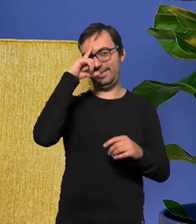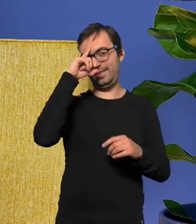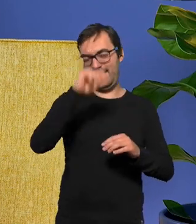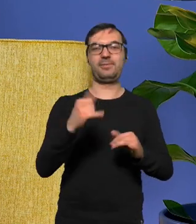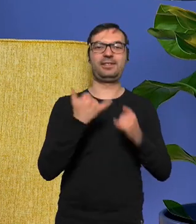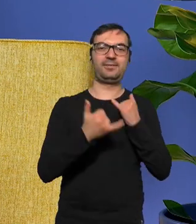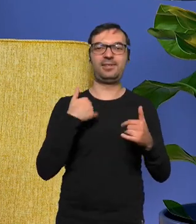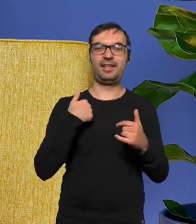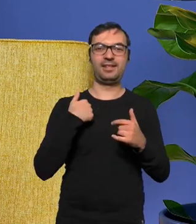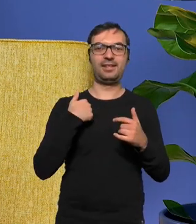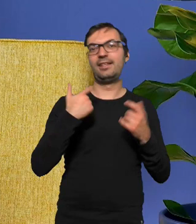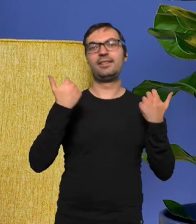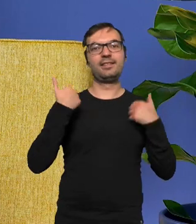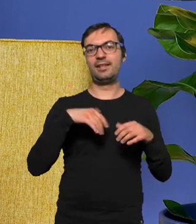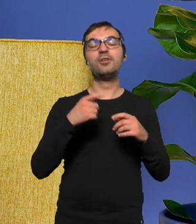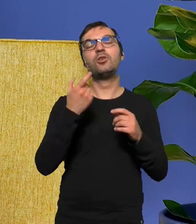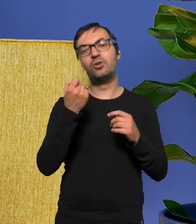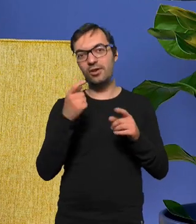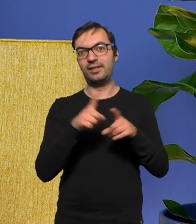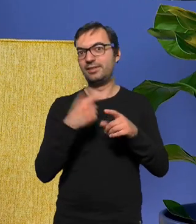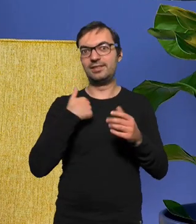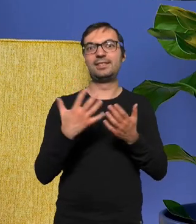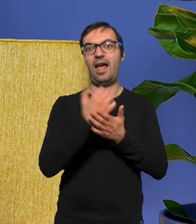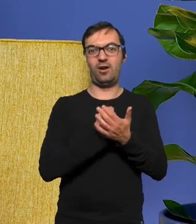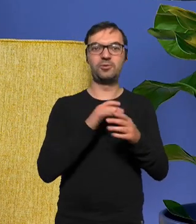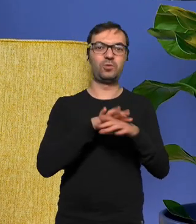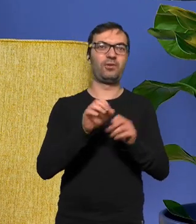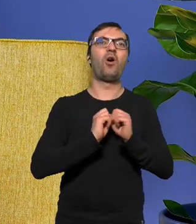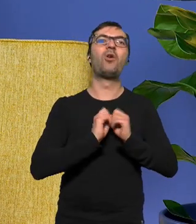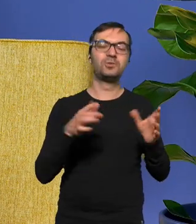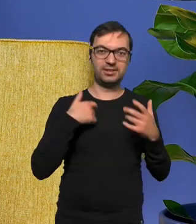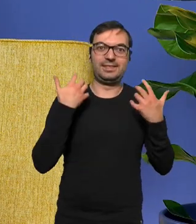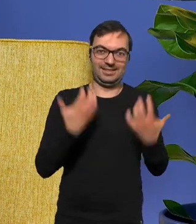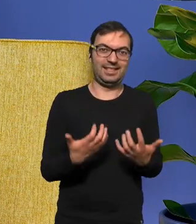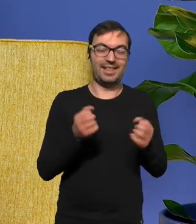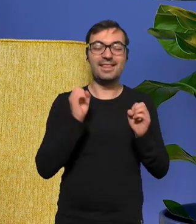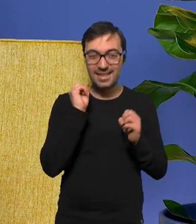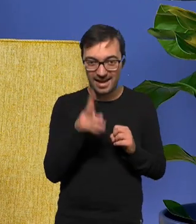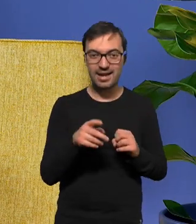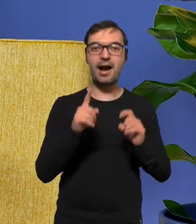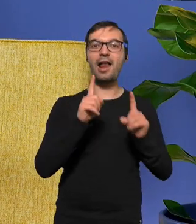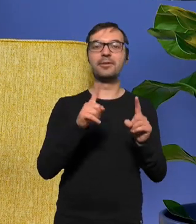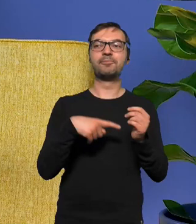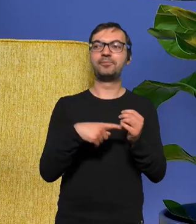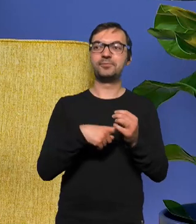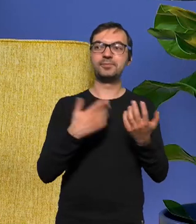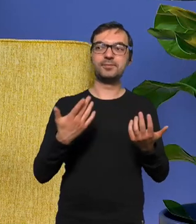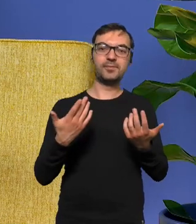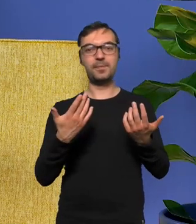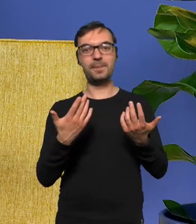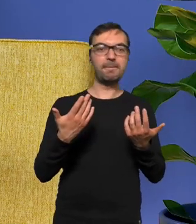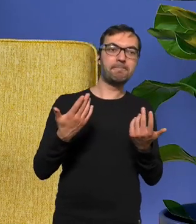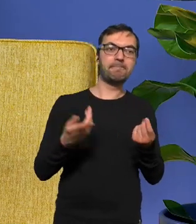skończonym mówiąc że nie chodzi mi częściowo o pieniądze i o fame bo o to też chodzi ale to jest ten